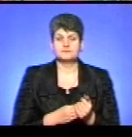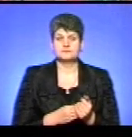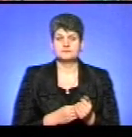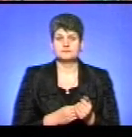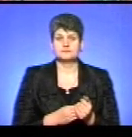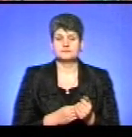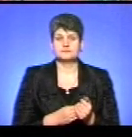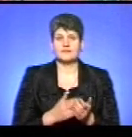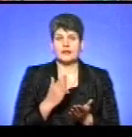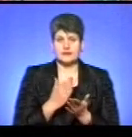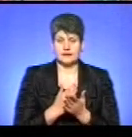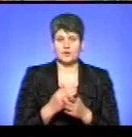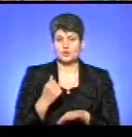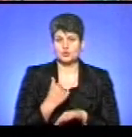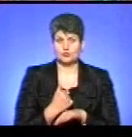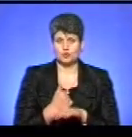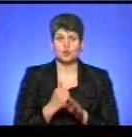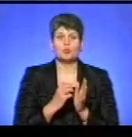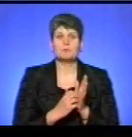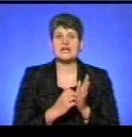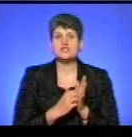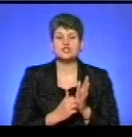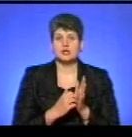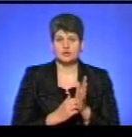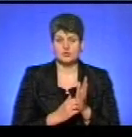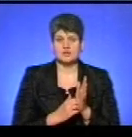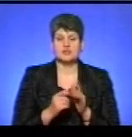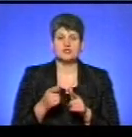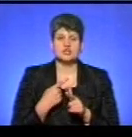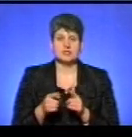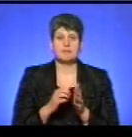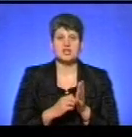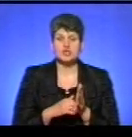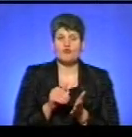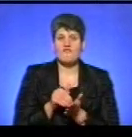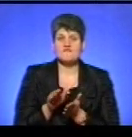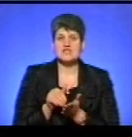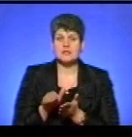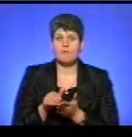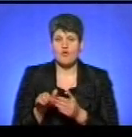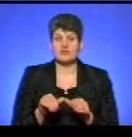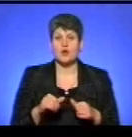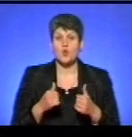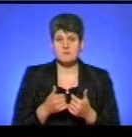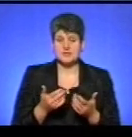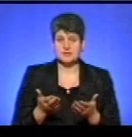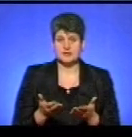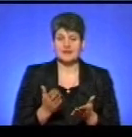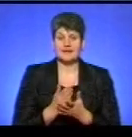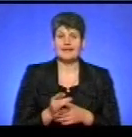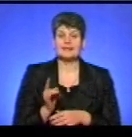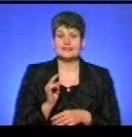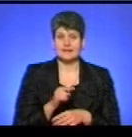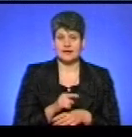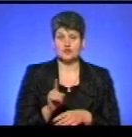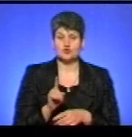основною, скажімо так, причиною відмов на комісіях субсидії, є те, що